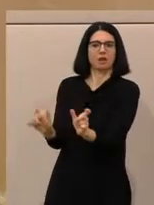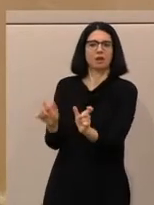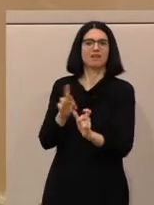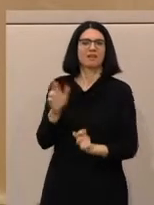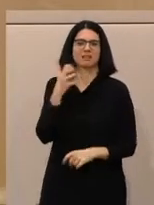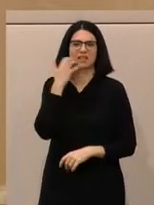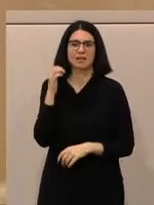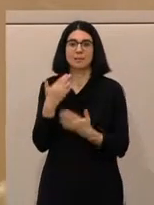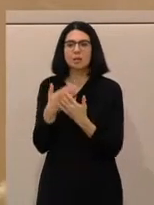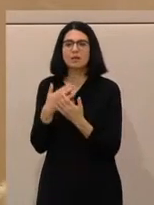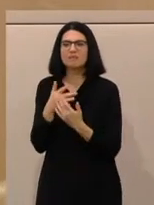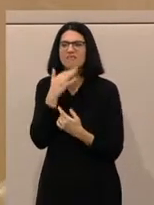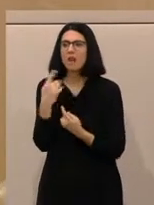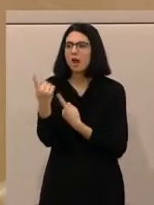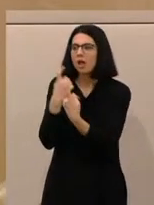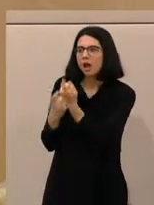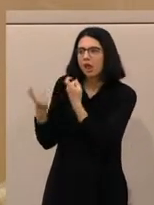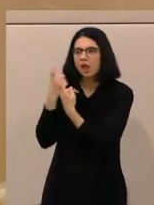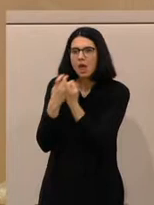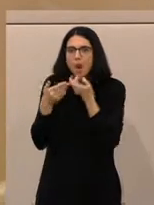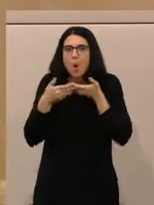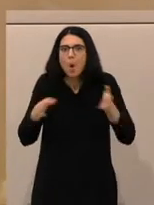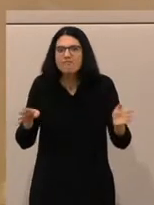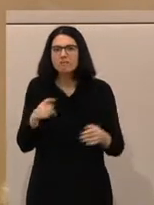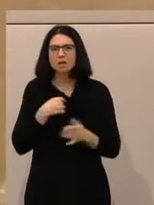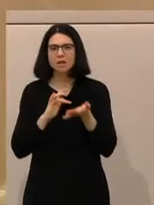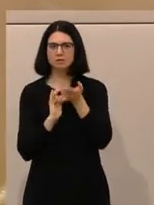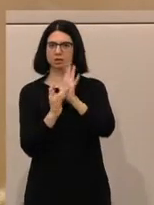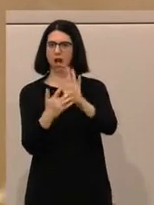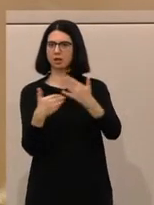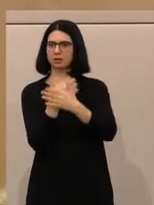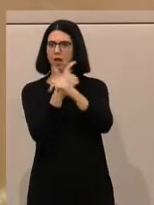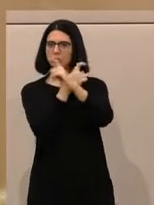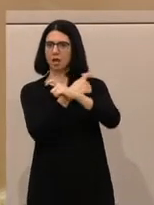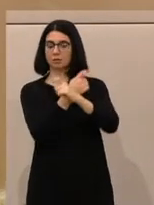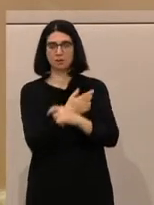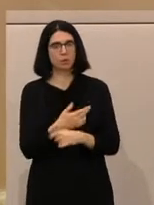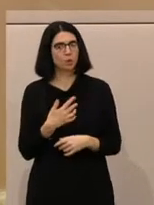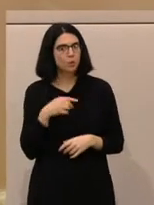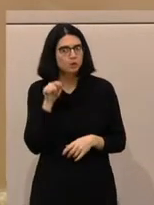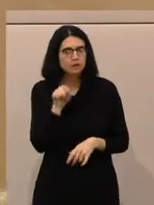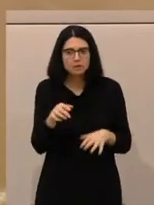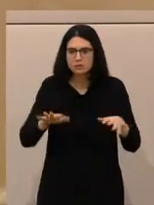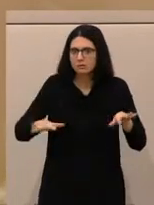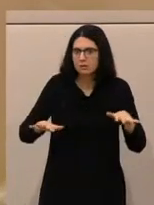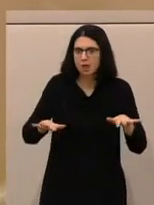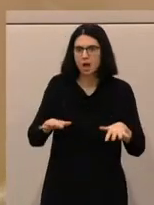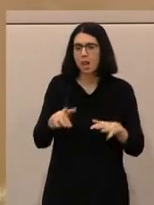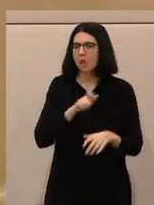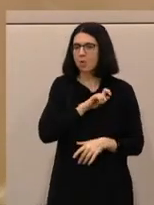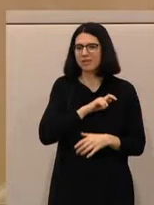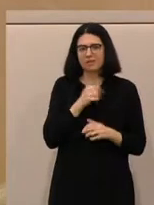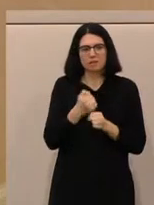aus ihren Löchern kriechen und ihre Ideologie offen zur Schau stellen. Das ist der Skandal an dieser Geschichte.